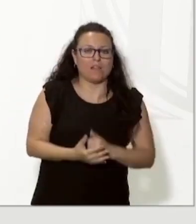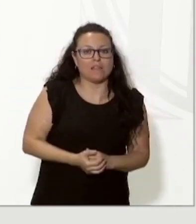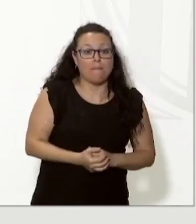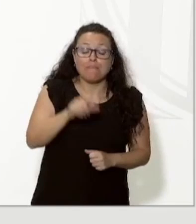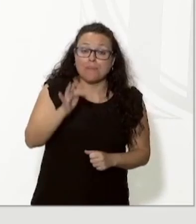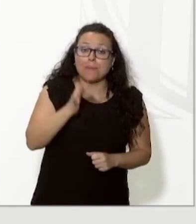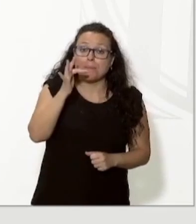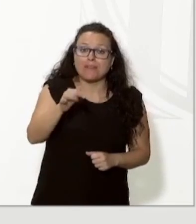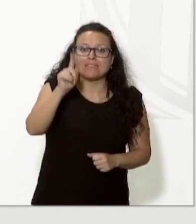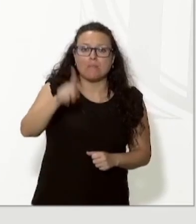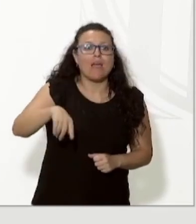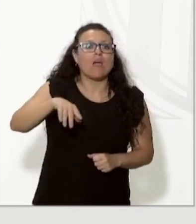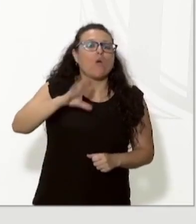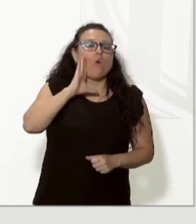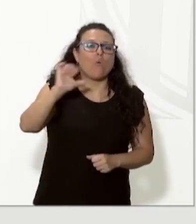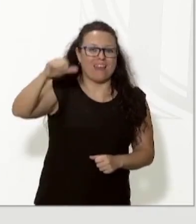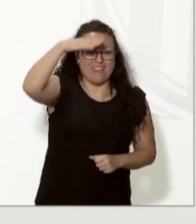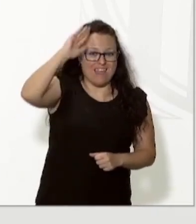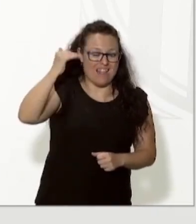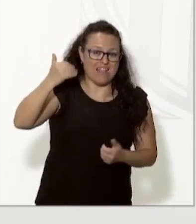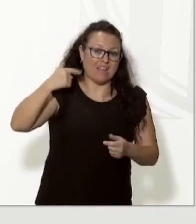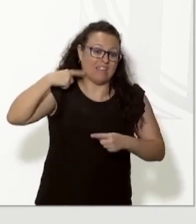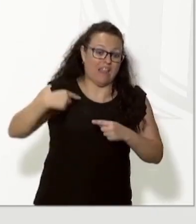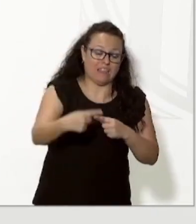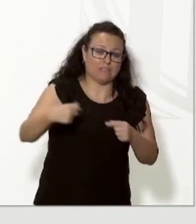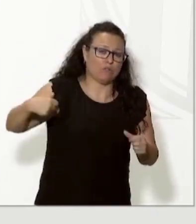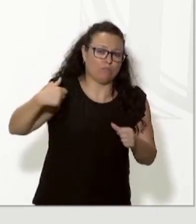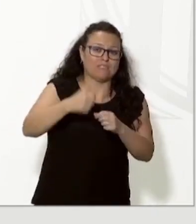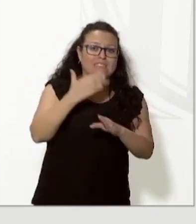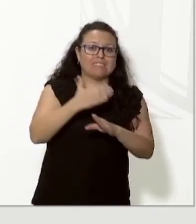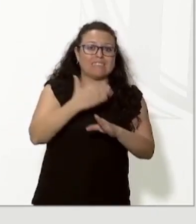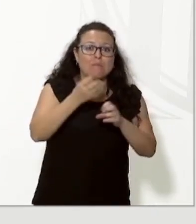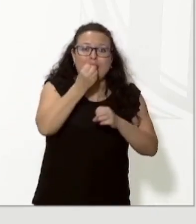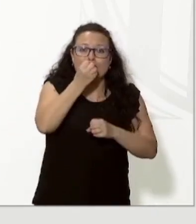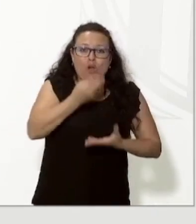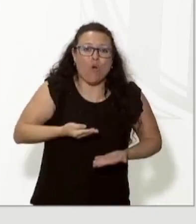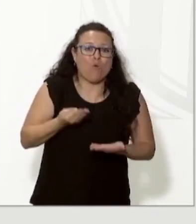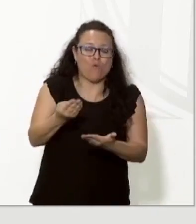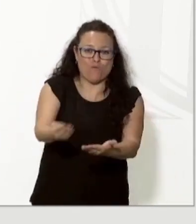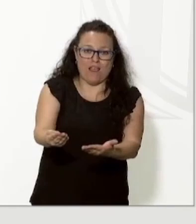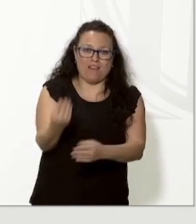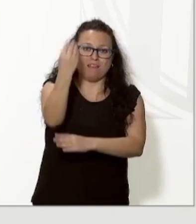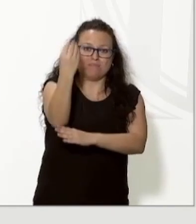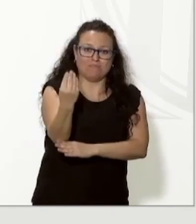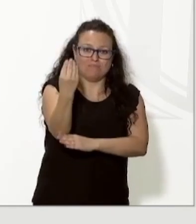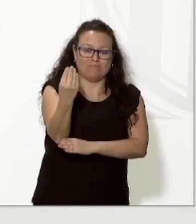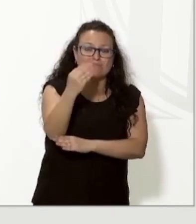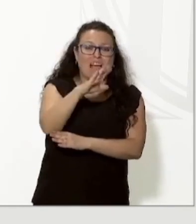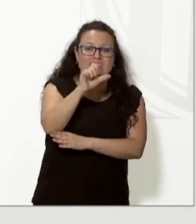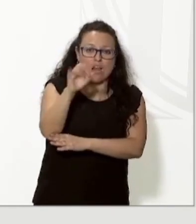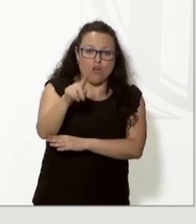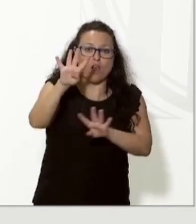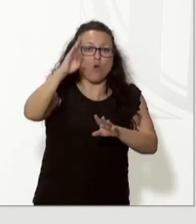el govern del president Illa, com ja és tradició i habitual, farà l'ofrena floral al monument Rafael Casanova de Barcelona